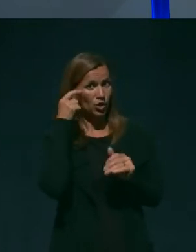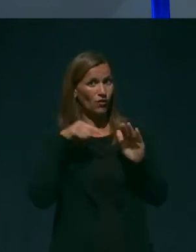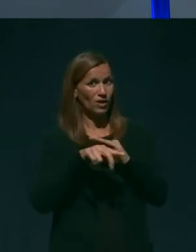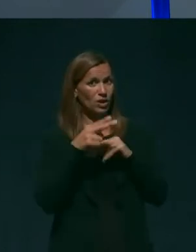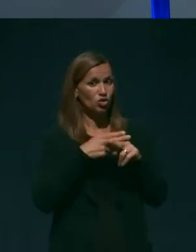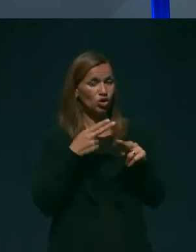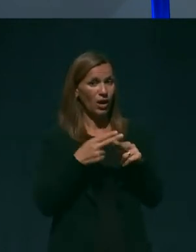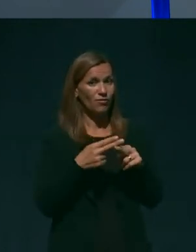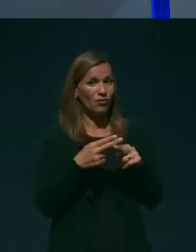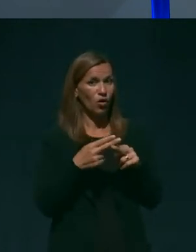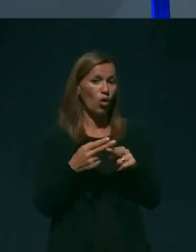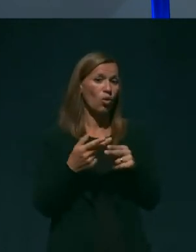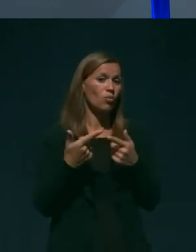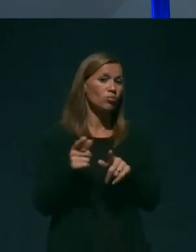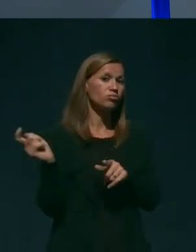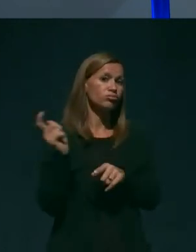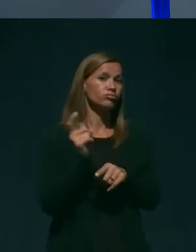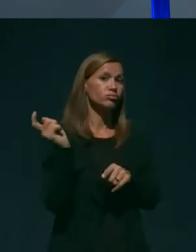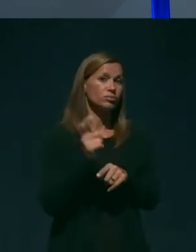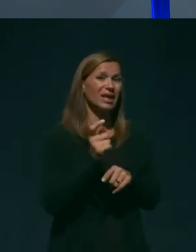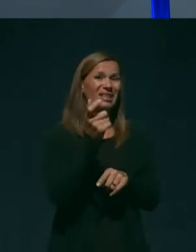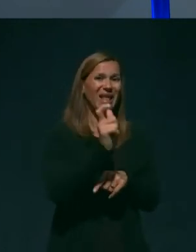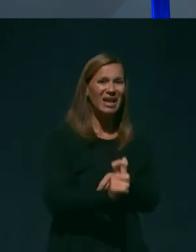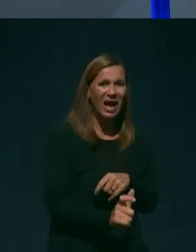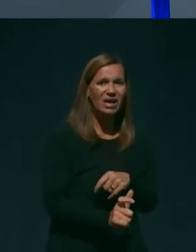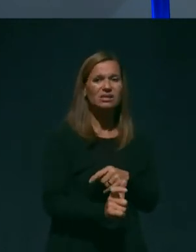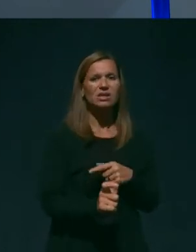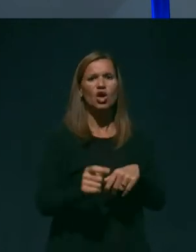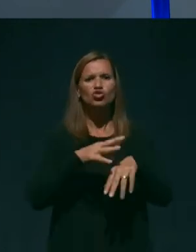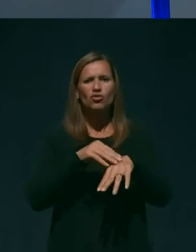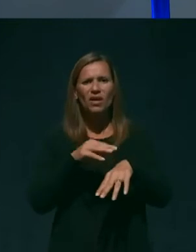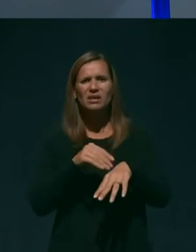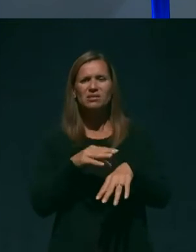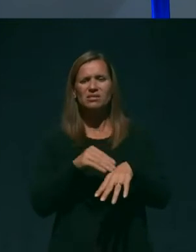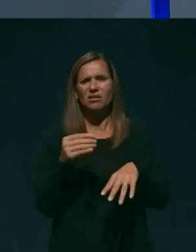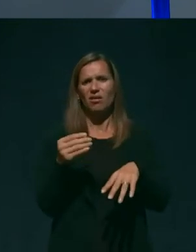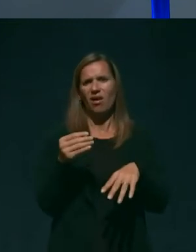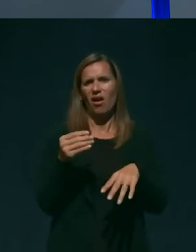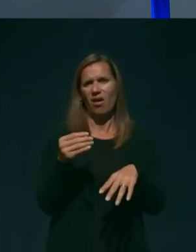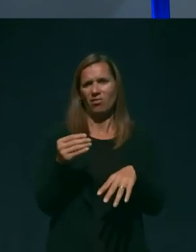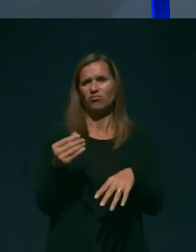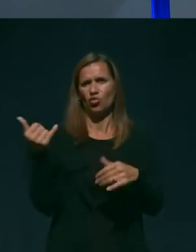italijanske, angliške in švedske turiste? Torej dve vprašanje.